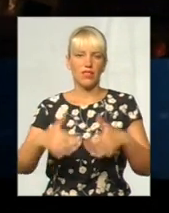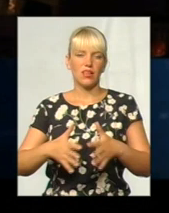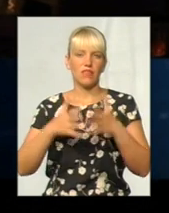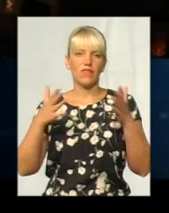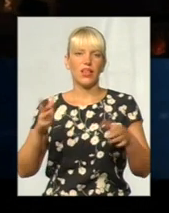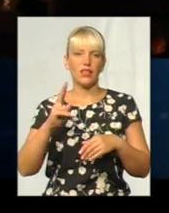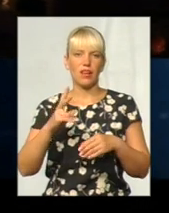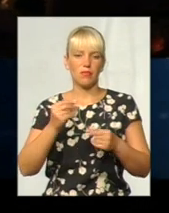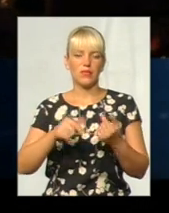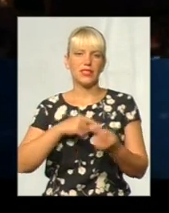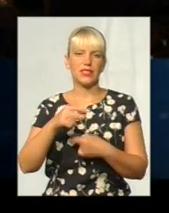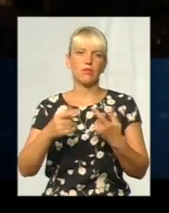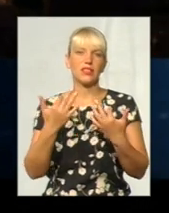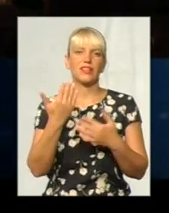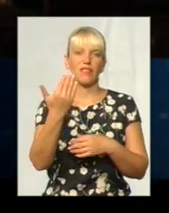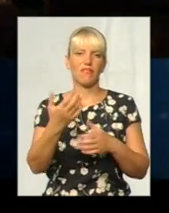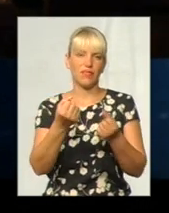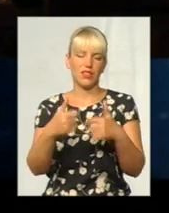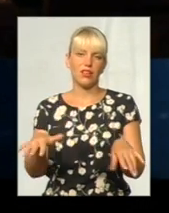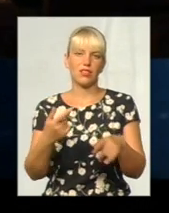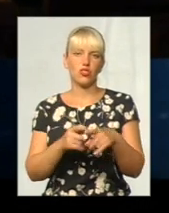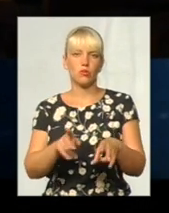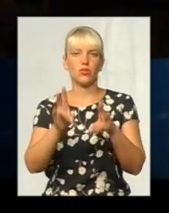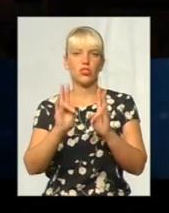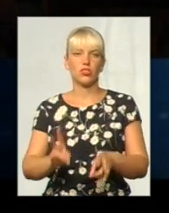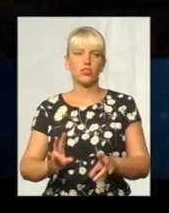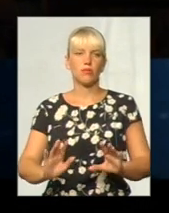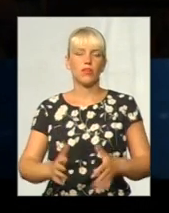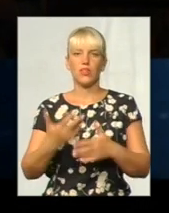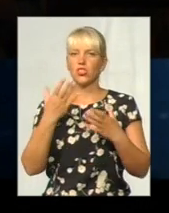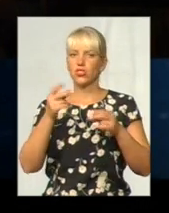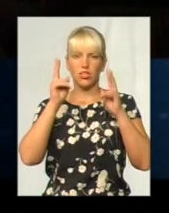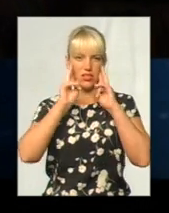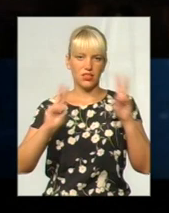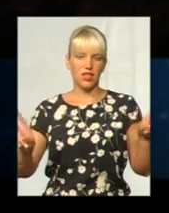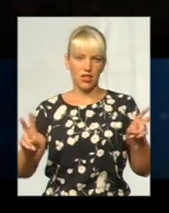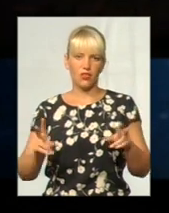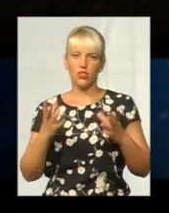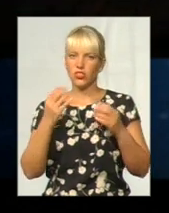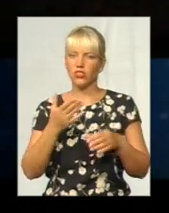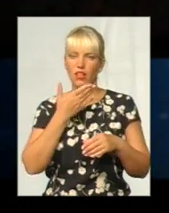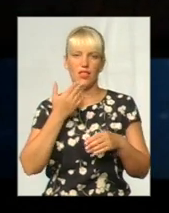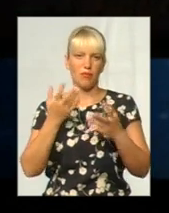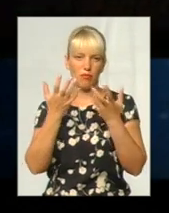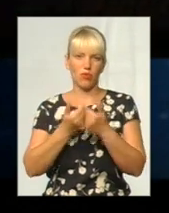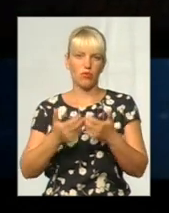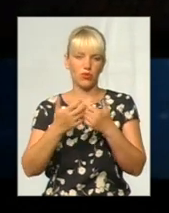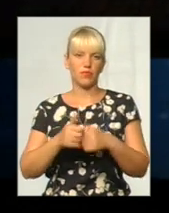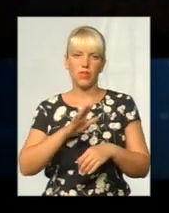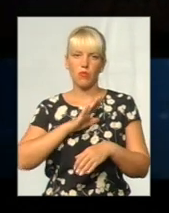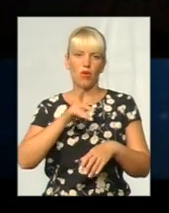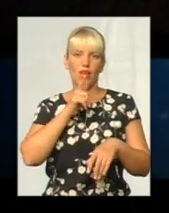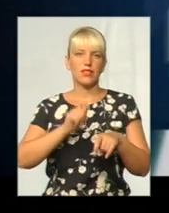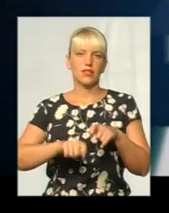бізнесмена? Скільки ви втратили на цьому нещасному випадку? Не знаю, я не проводив таку експертижу.